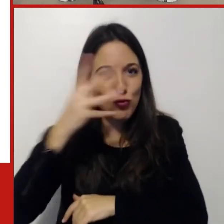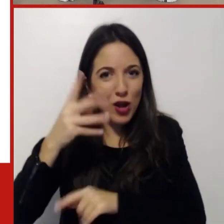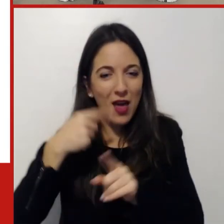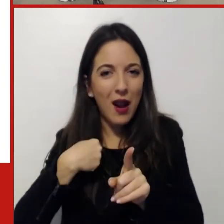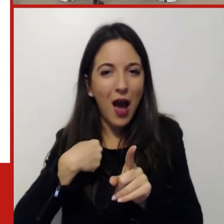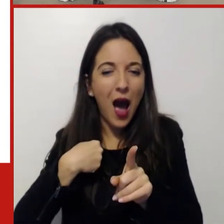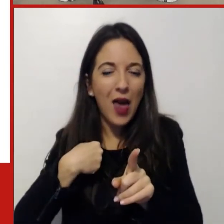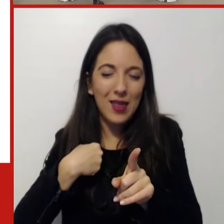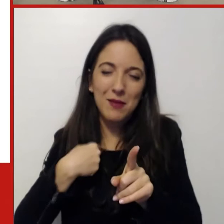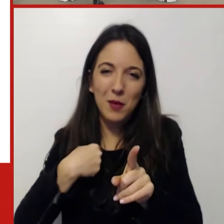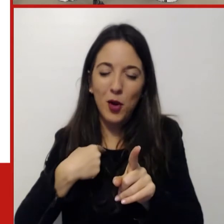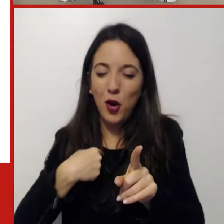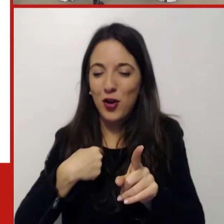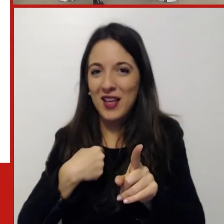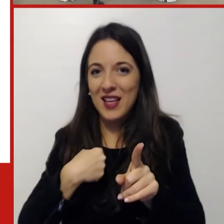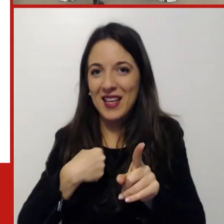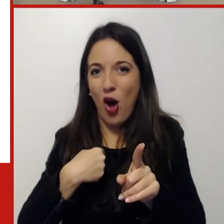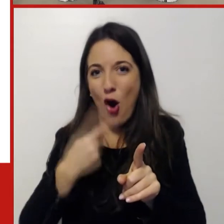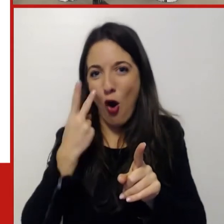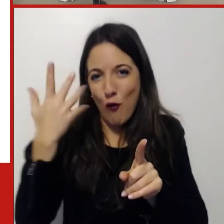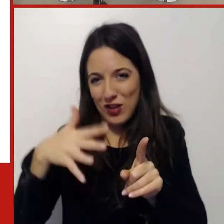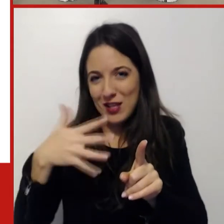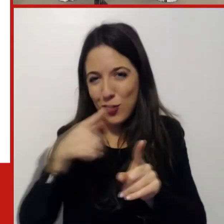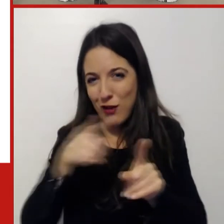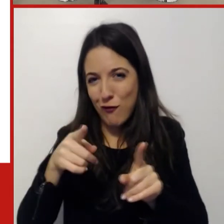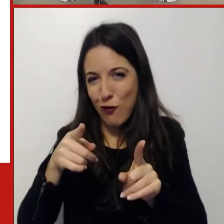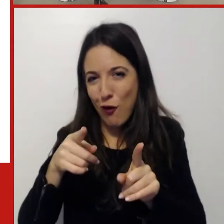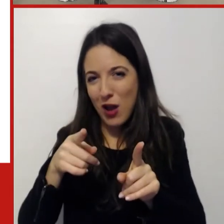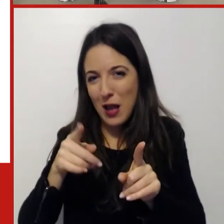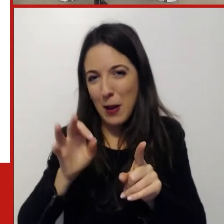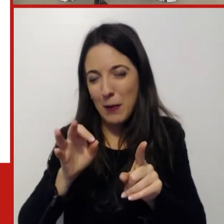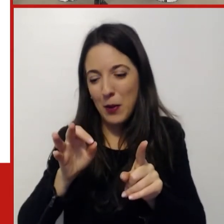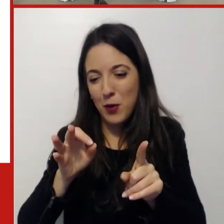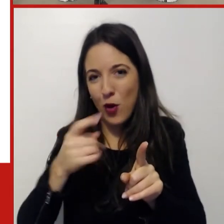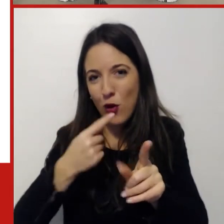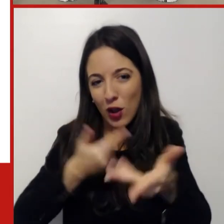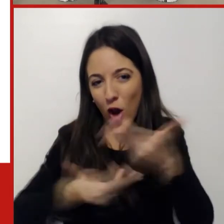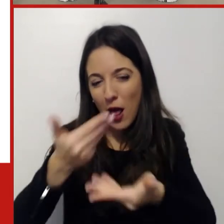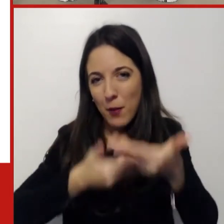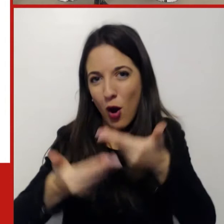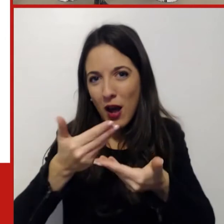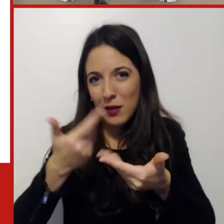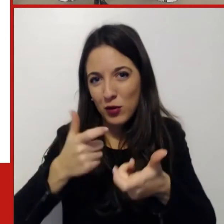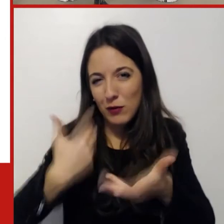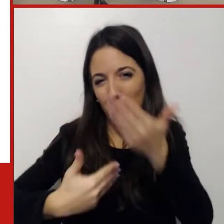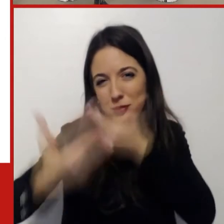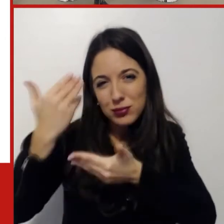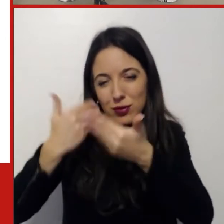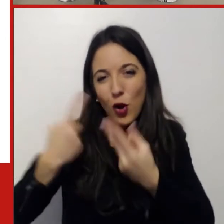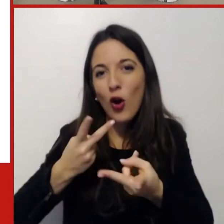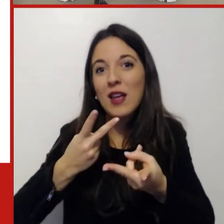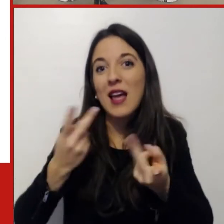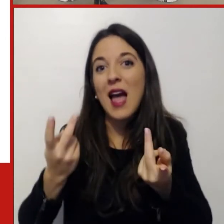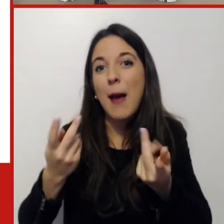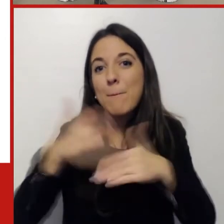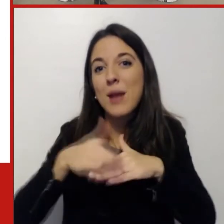primi aziende con cui abbiamo sperimentato tutto questo, ero certo che